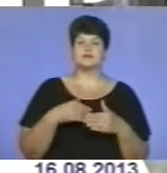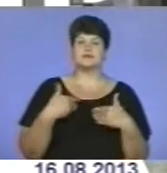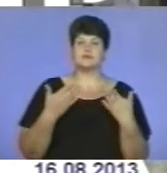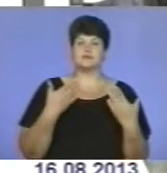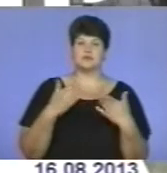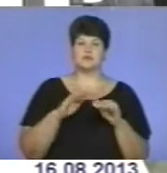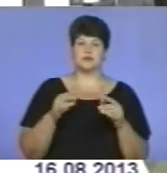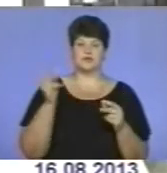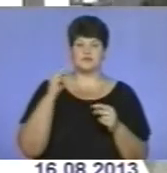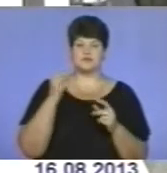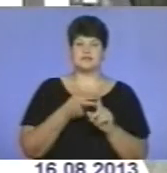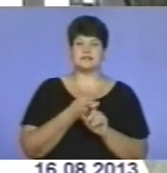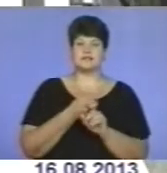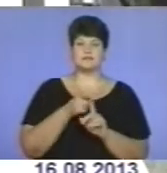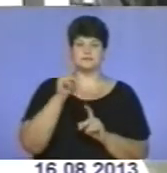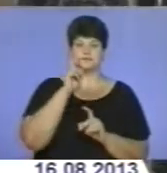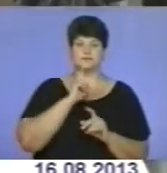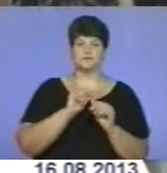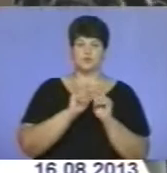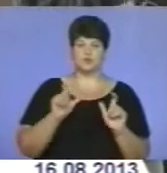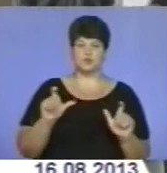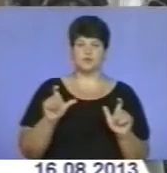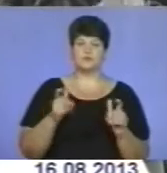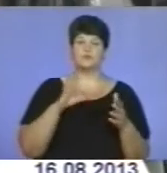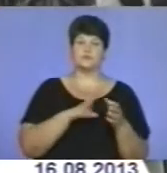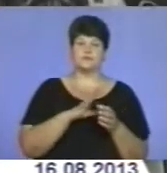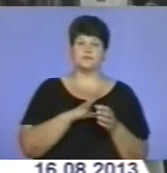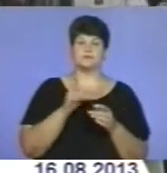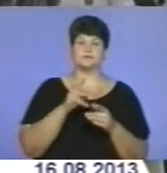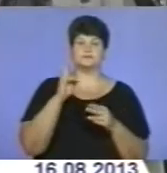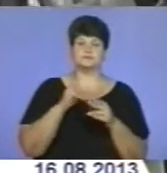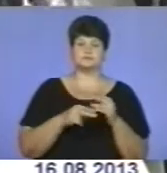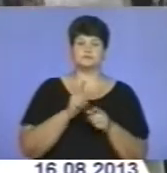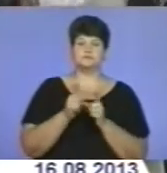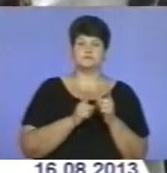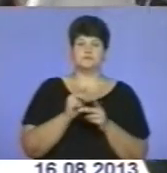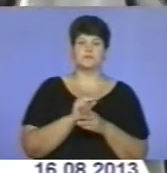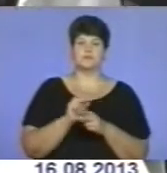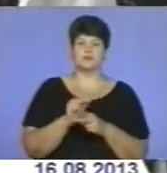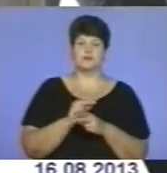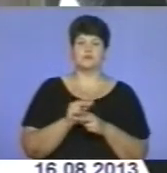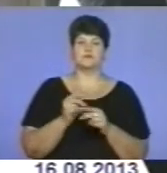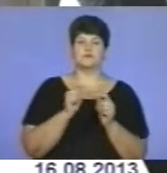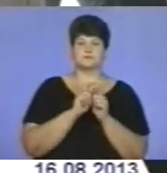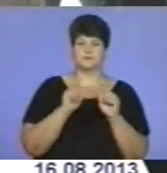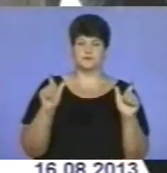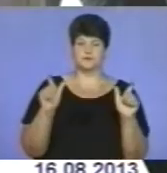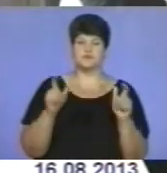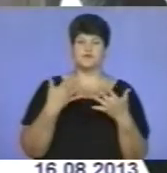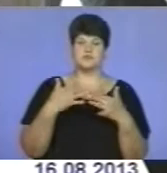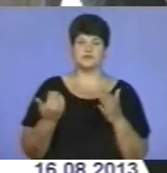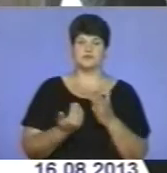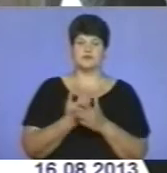навчання залежить від комфорту в школі, наголошують урядовці. На часі завершення реконструкцій та ремонтів у загальноосвітніх закладах. Цьогоріч чиновили